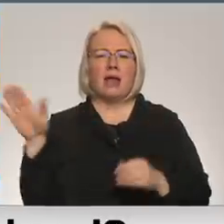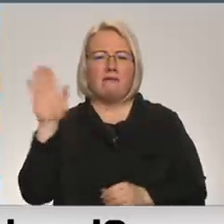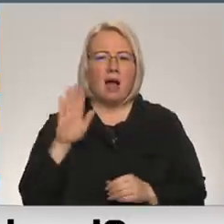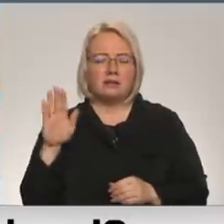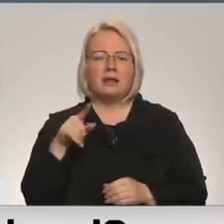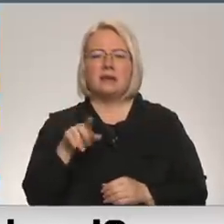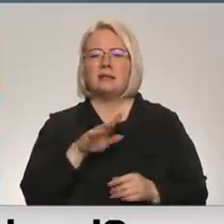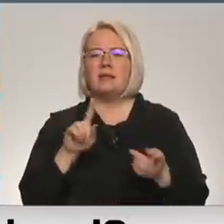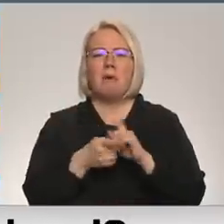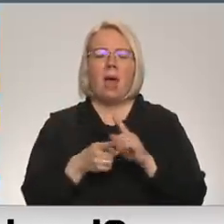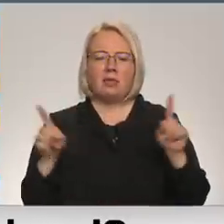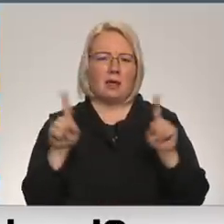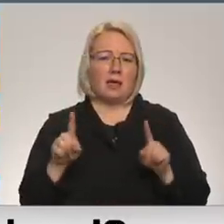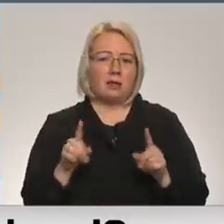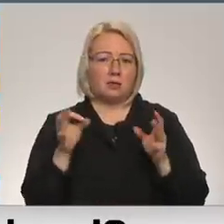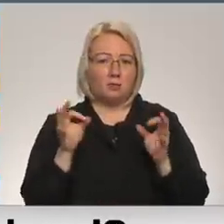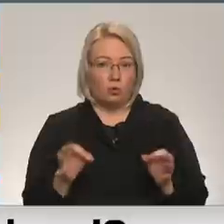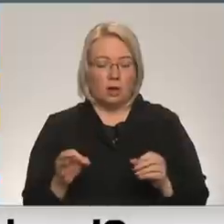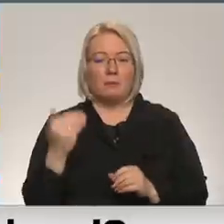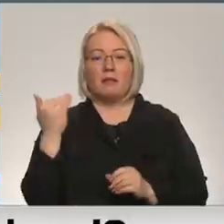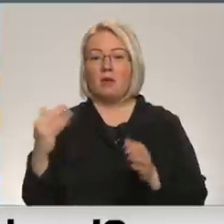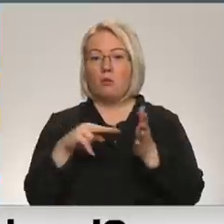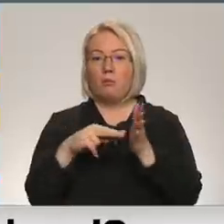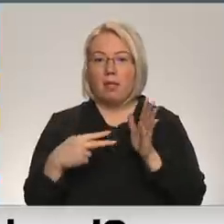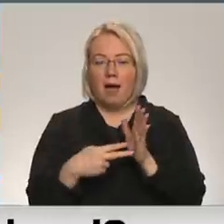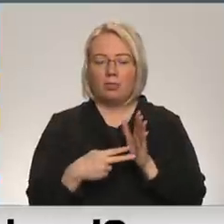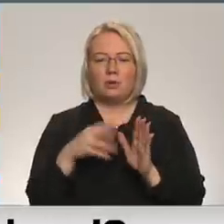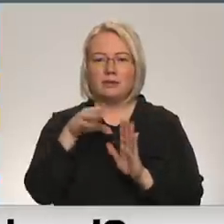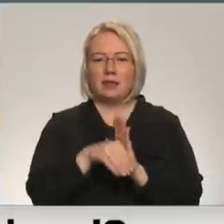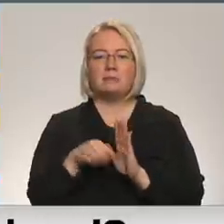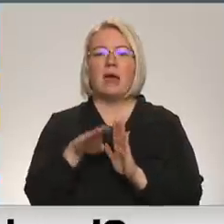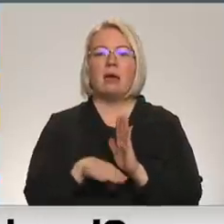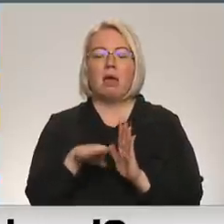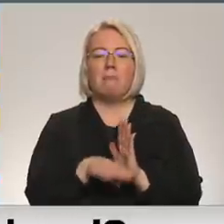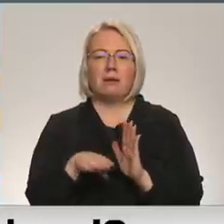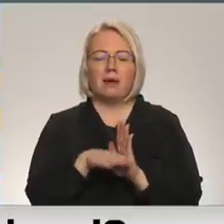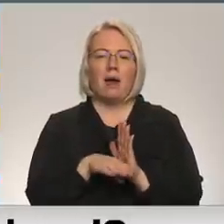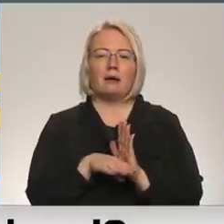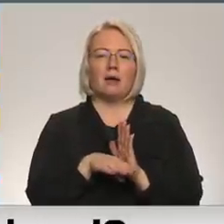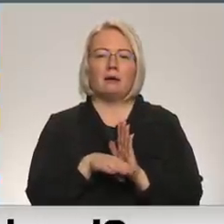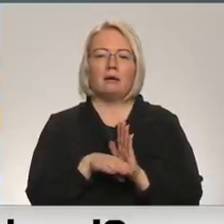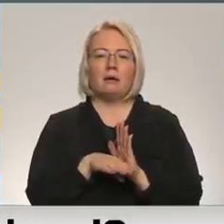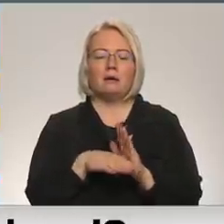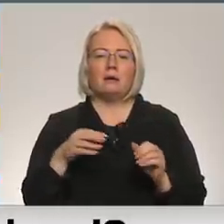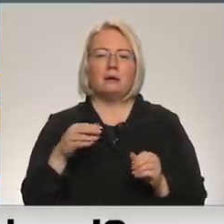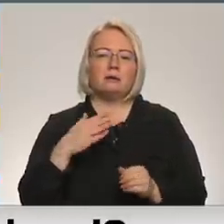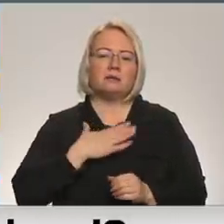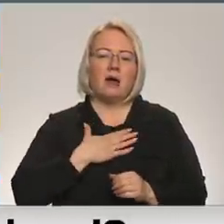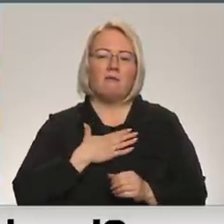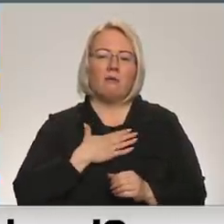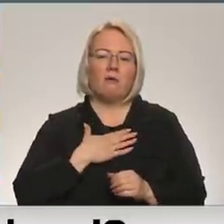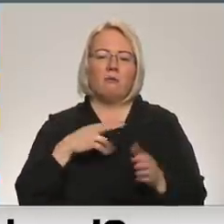būtī, bet tas, ka viņa plānos ietilpst elementāra savu